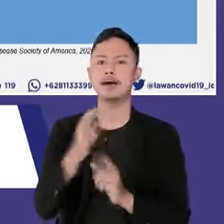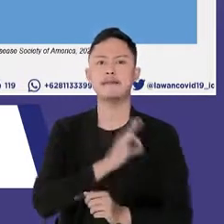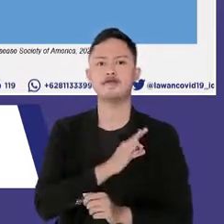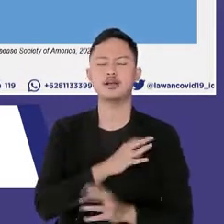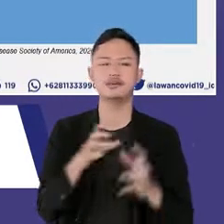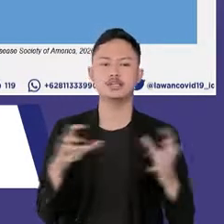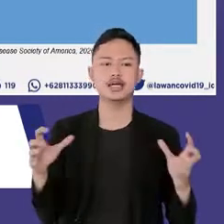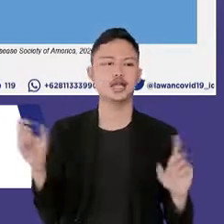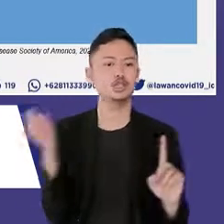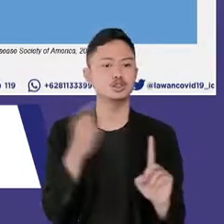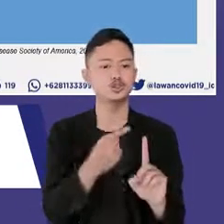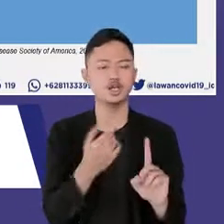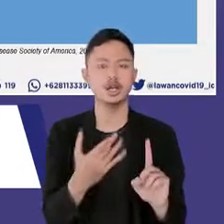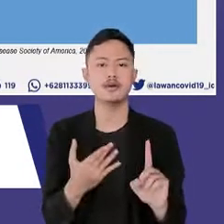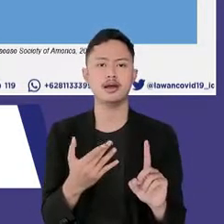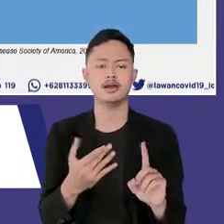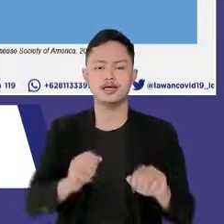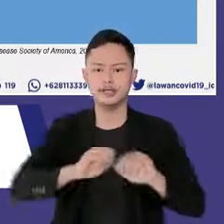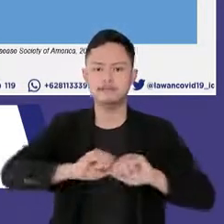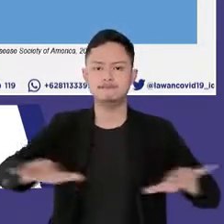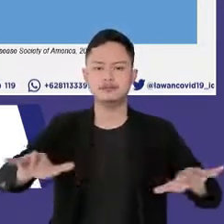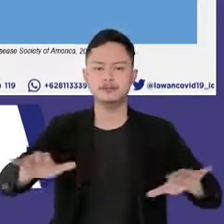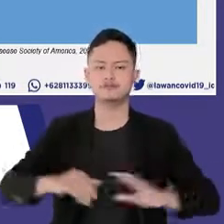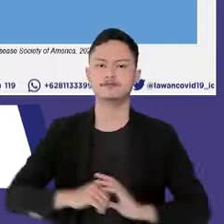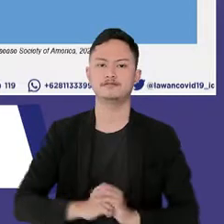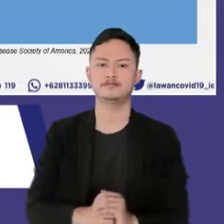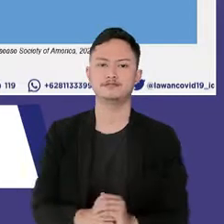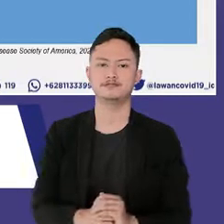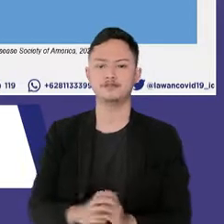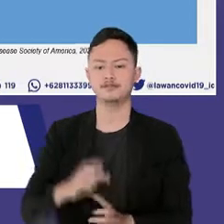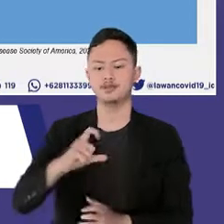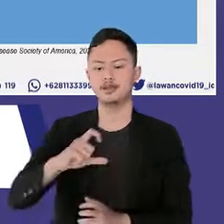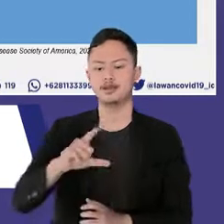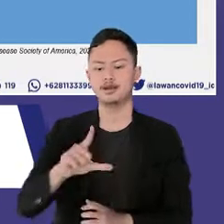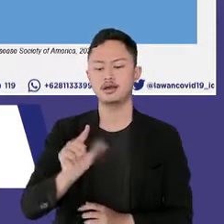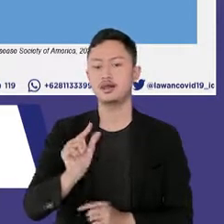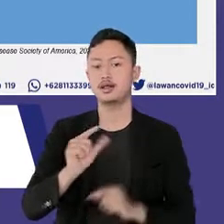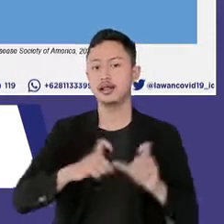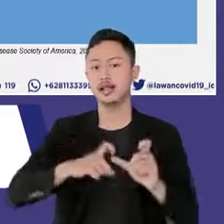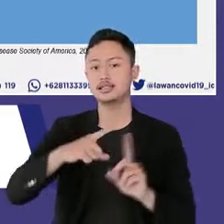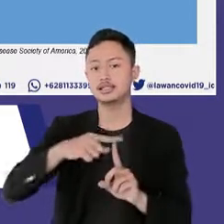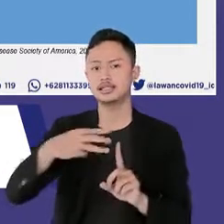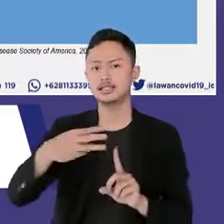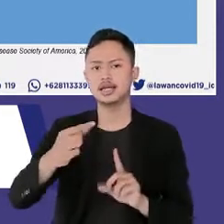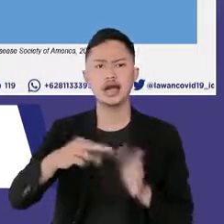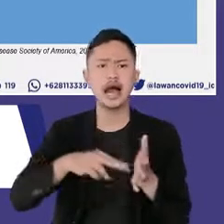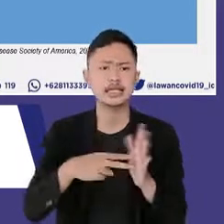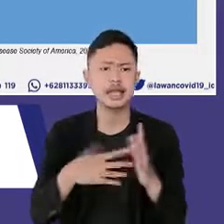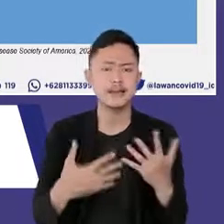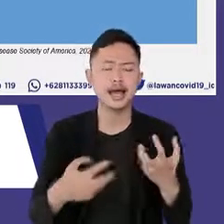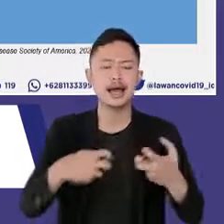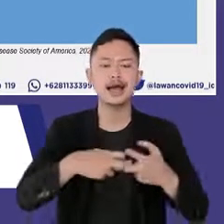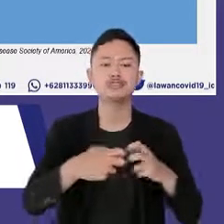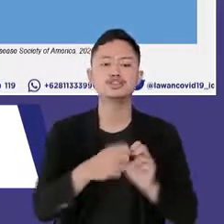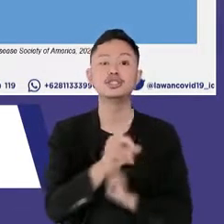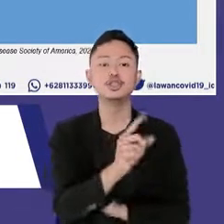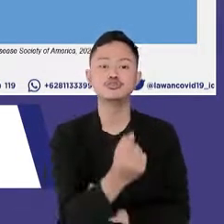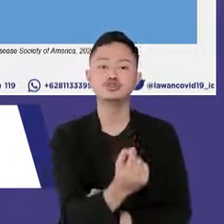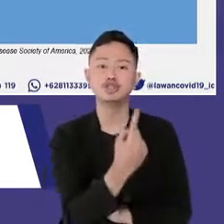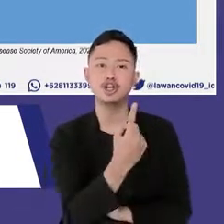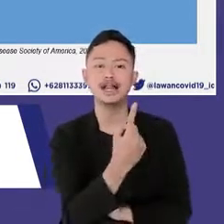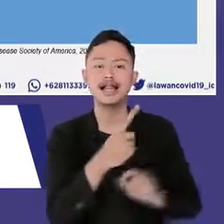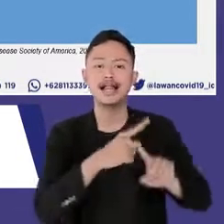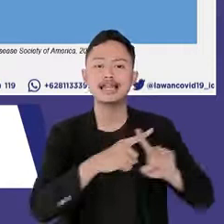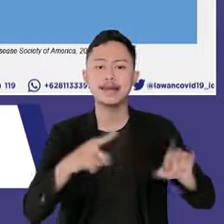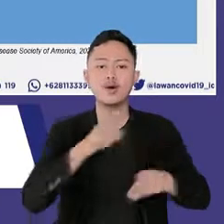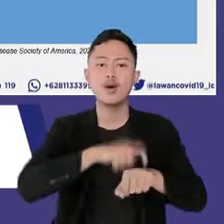dalam memperluas penularan kluster sendiri artinya kumpulan kasus yang muncul akibat satu sumber yang sama dalam